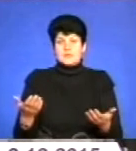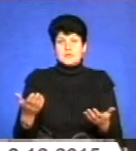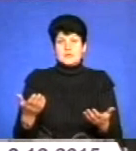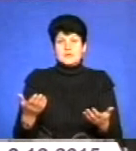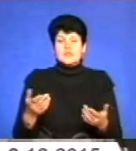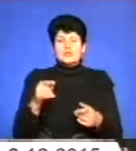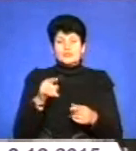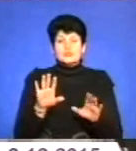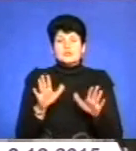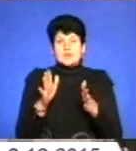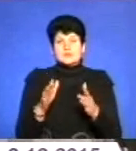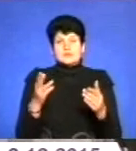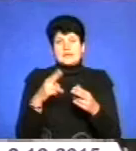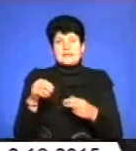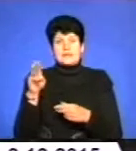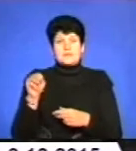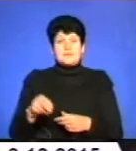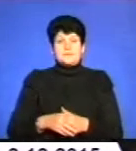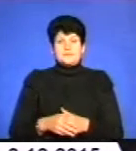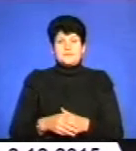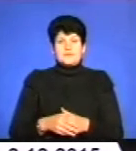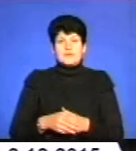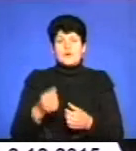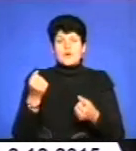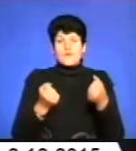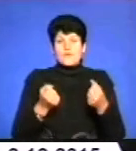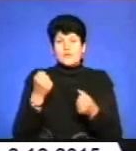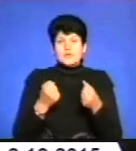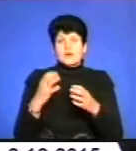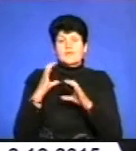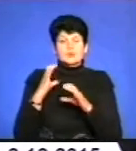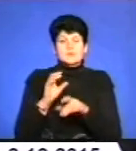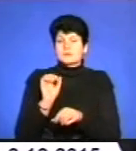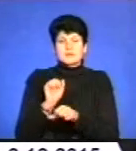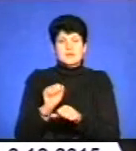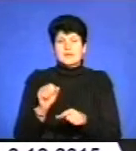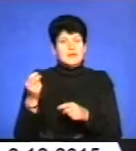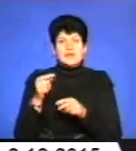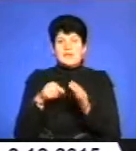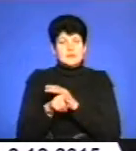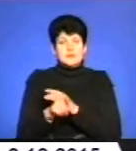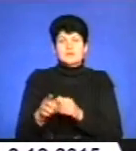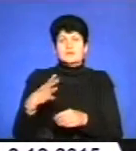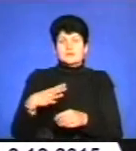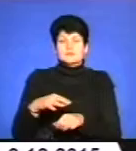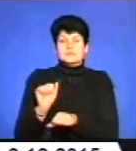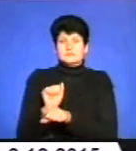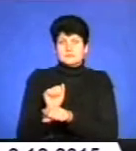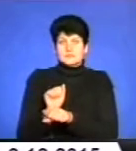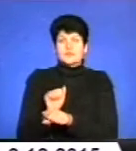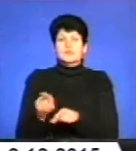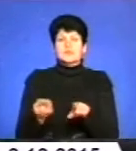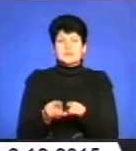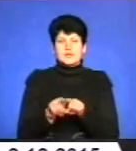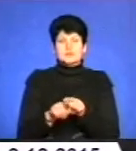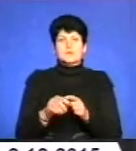ймовірно, сталася ця дорожня-транспортна пригода. Водій мікроавтобуса місця пригоди не покинув, дочекався приїзду правоохоронців. Його також освідчили